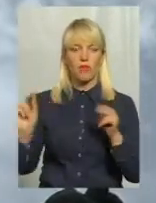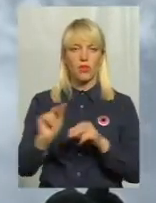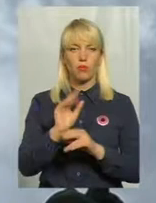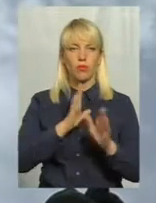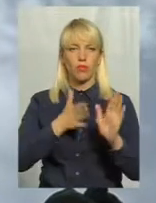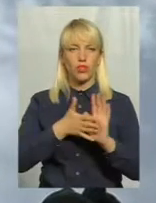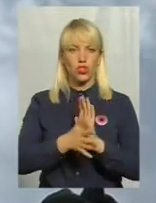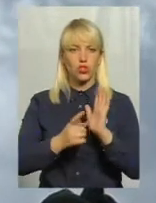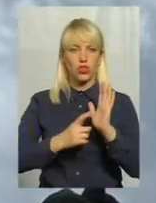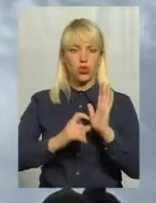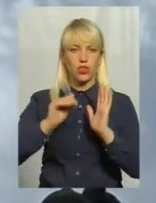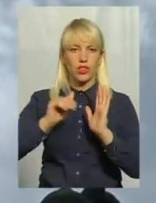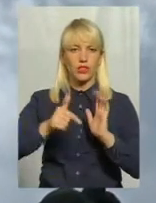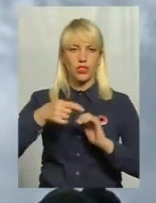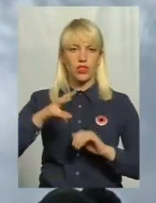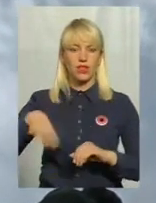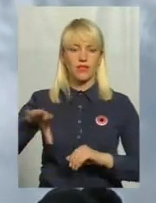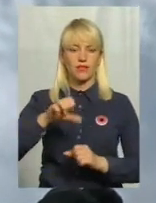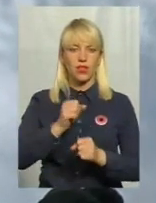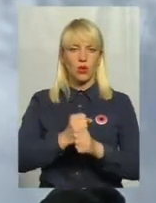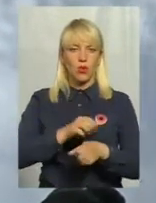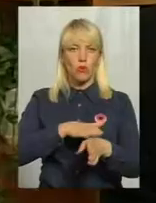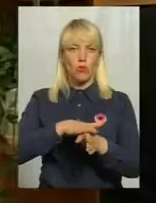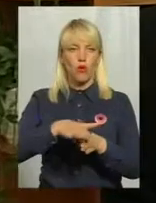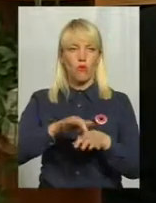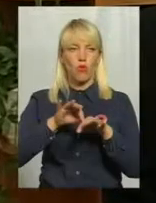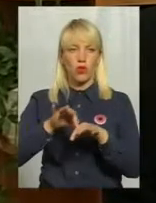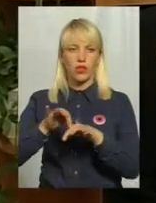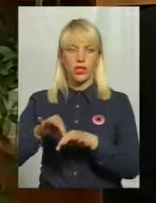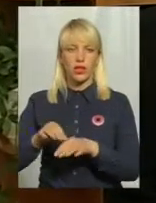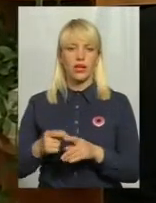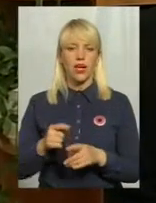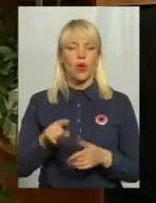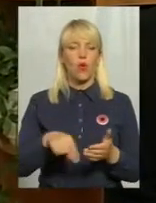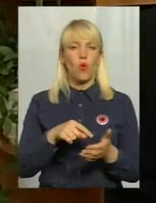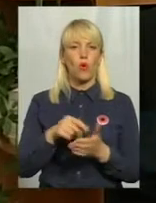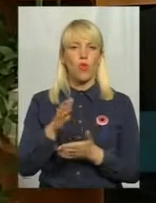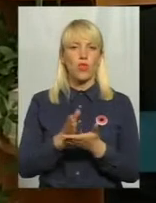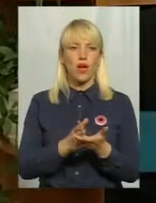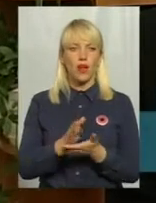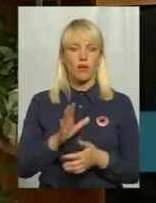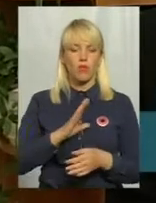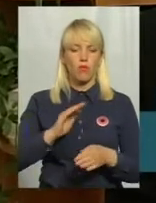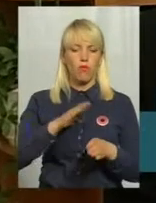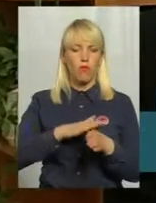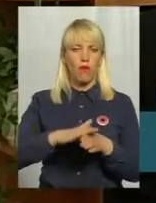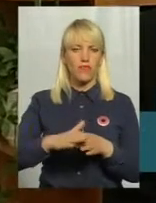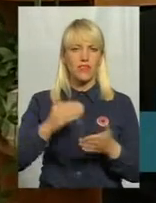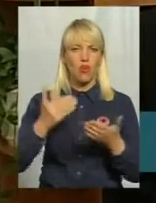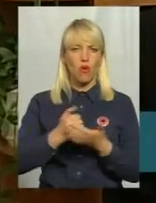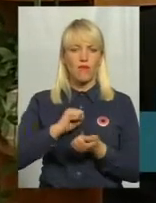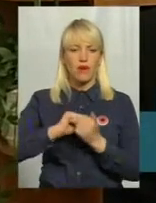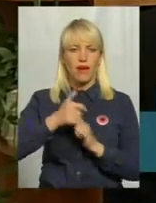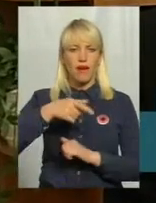близько 600 тисяч гривень. Всі роботи проводили комунальники. Повністю замовлявся новий граніт на тумби. Знімалися,